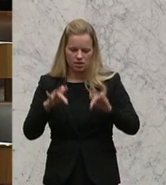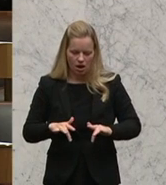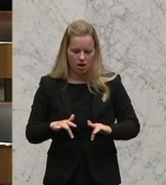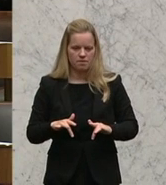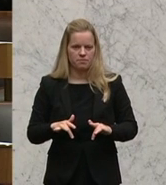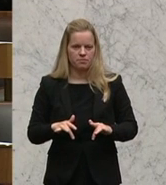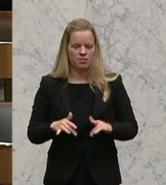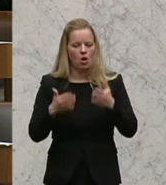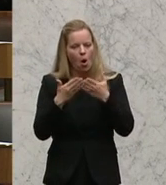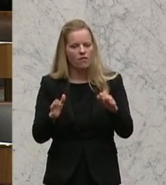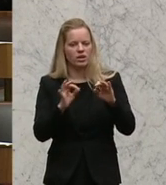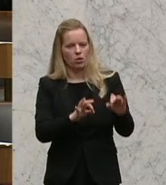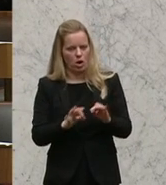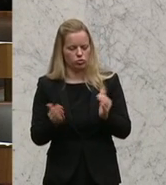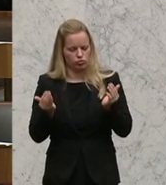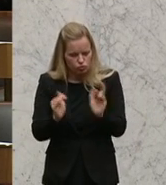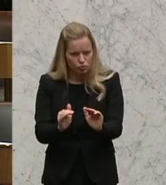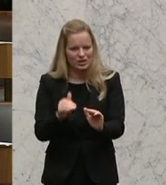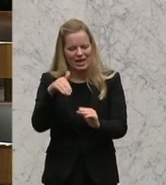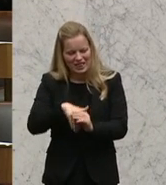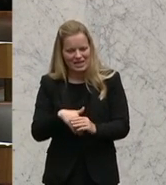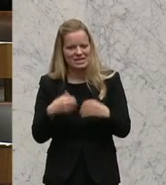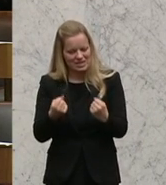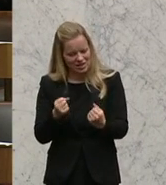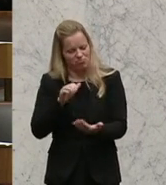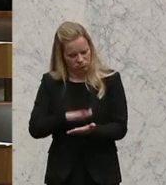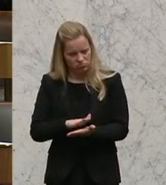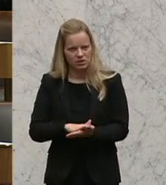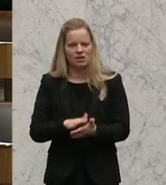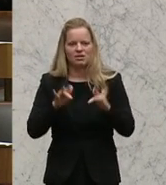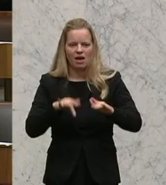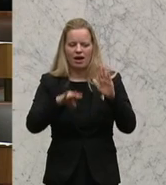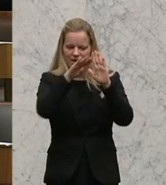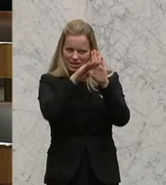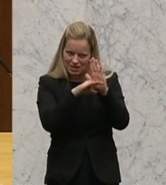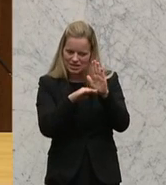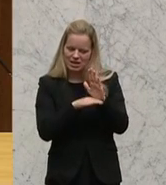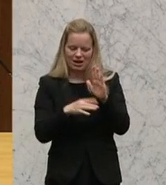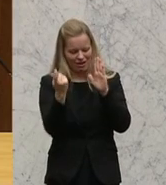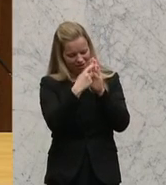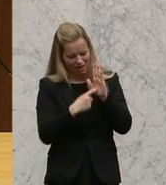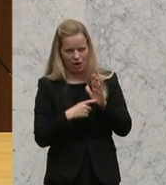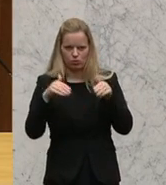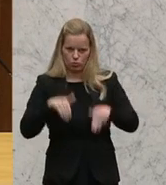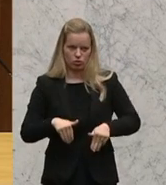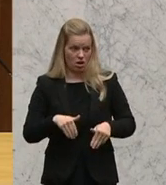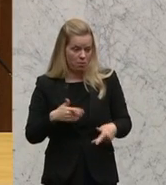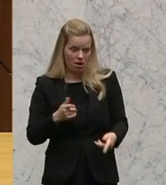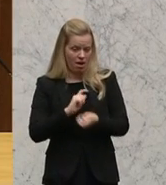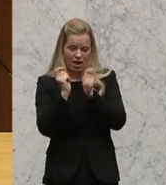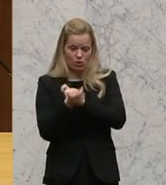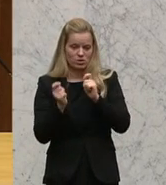Aufrechterhaltung der öffentlichen Ordnung und des Schutz der inneren Sicherheit entsprechende gesetzliche Kriterien vorliegen müssen und die fehlen in diesem